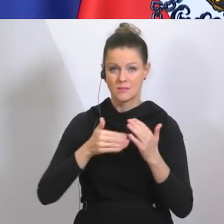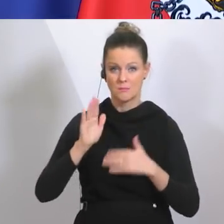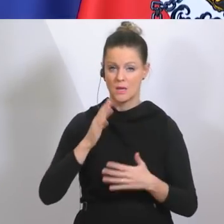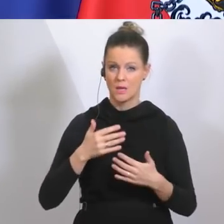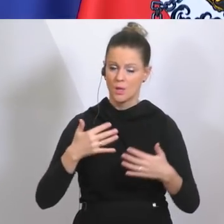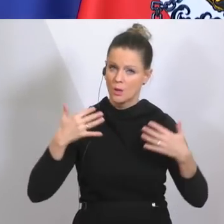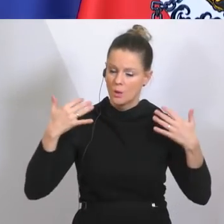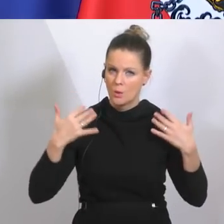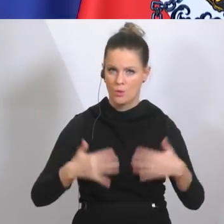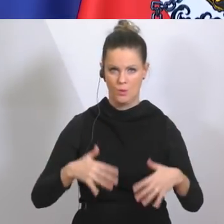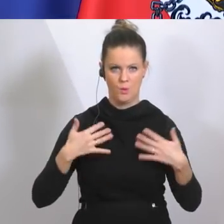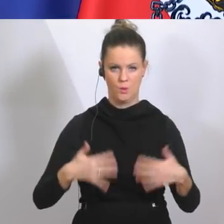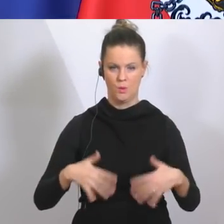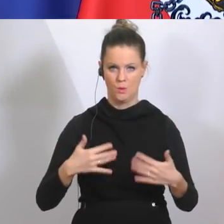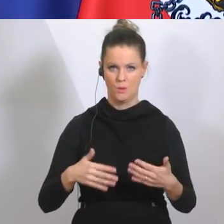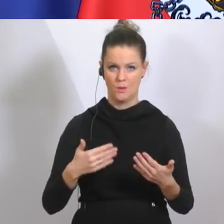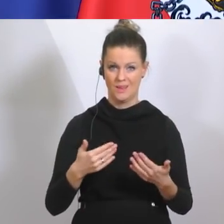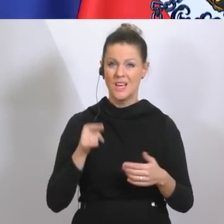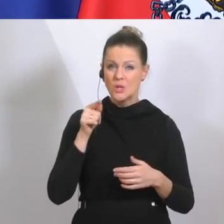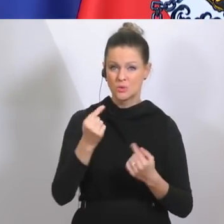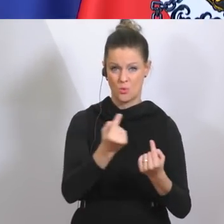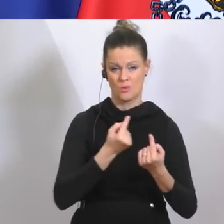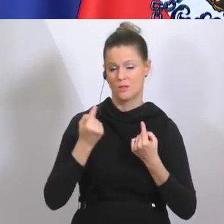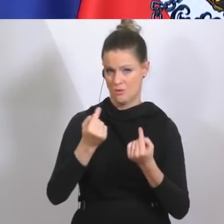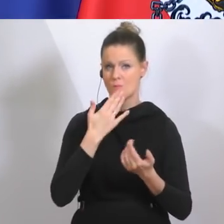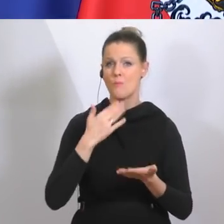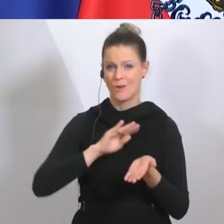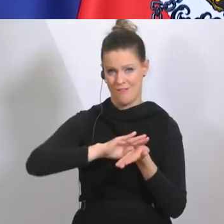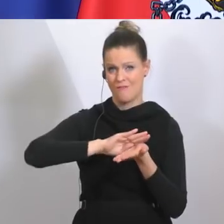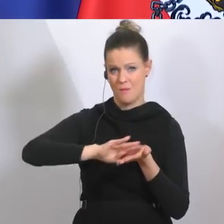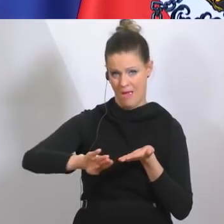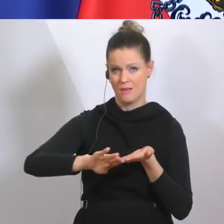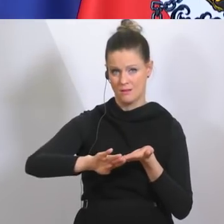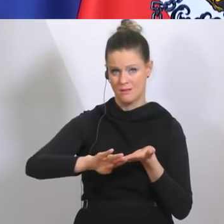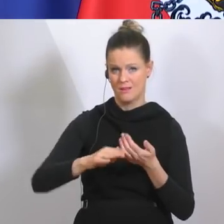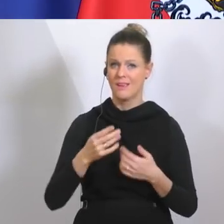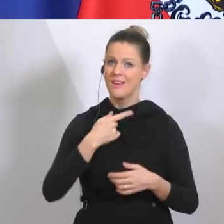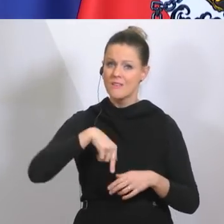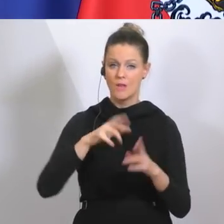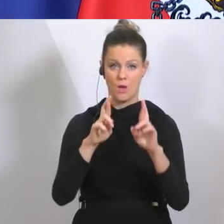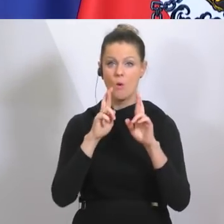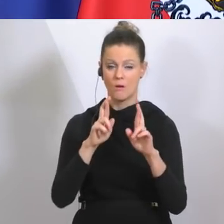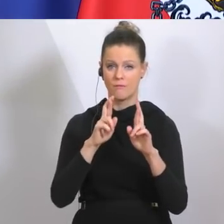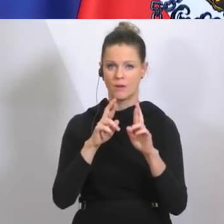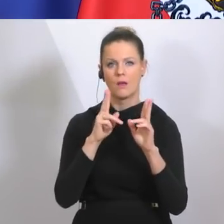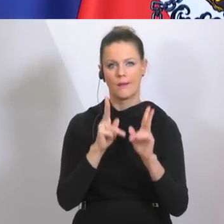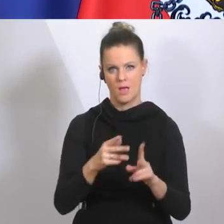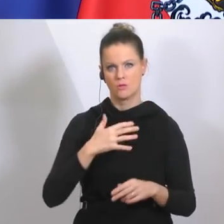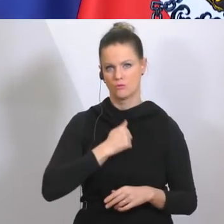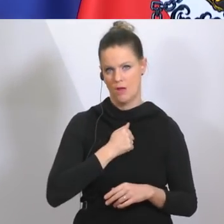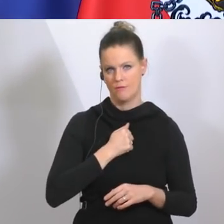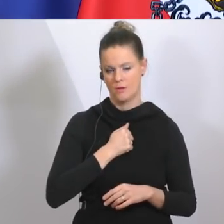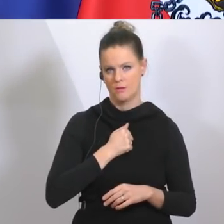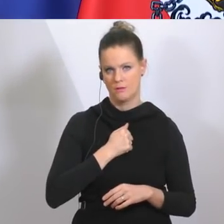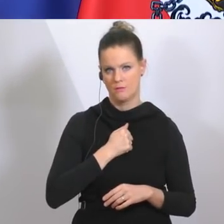Deshalb machen wir das, um das zu vermeiden und ja, wir haben die Hoffnung, dass uns das gelingt. Das ist ja auch